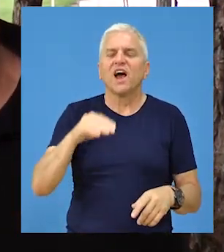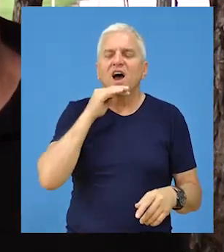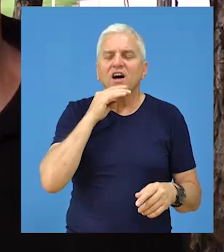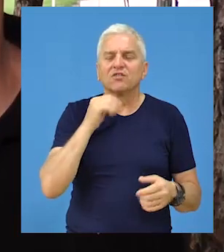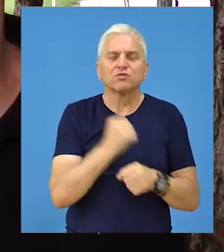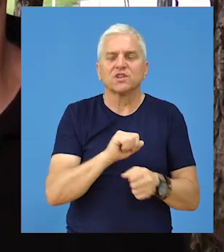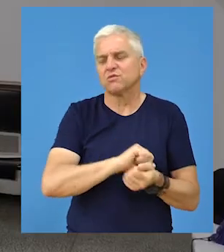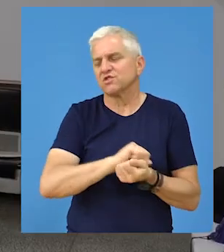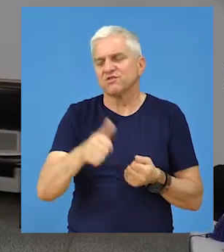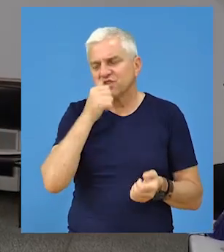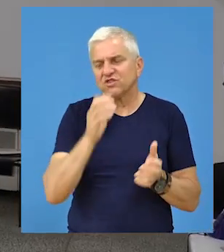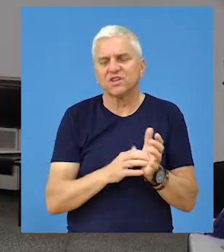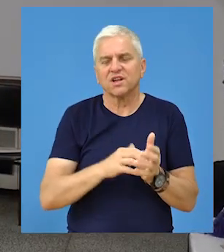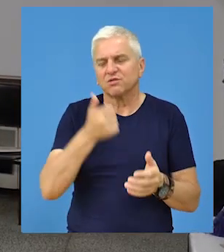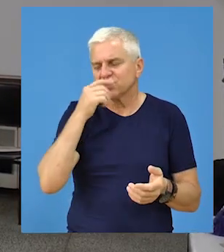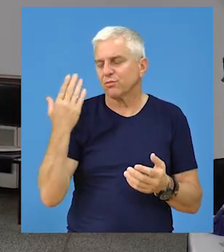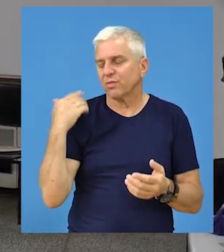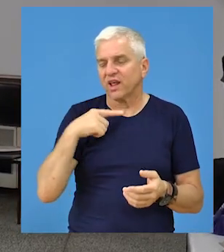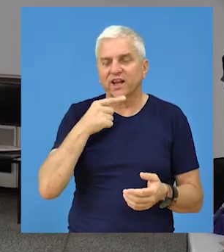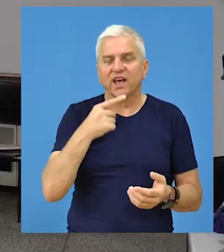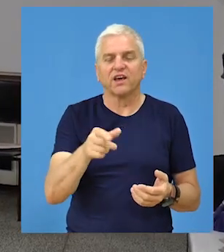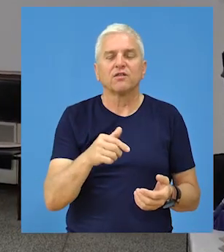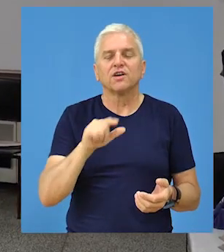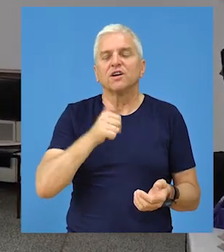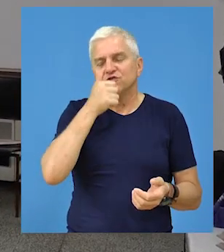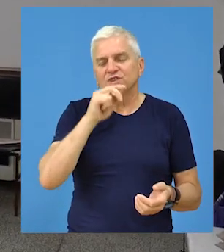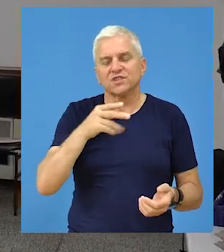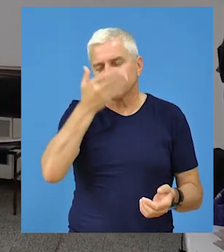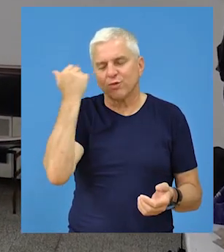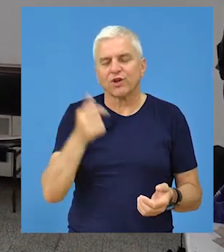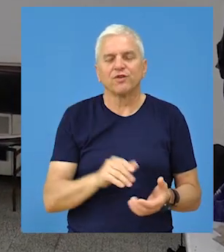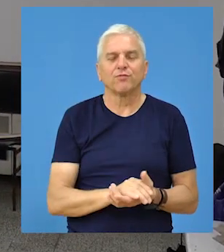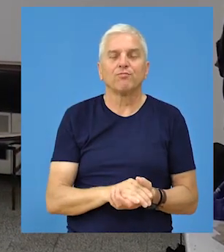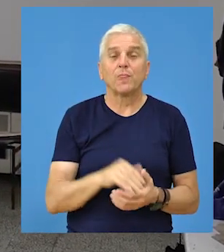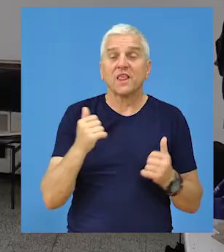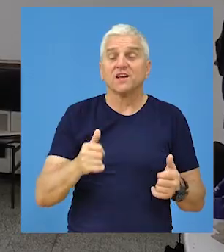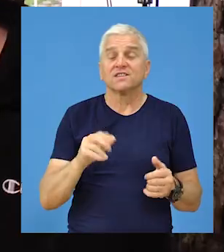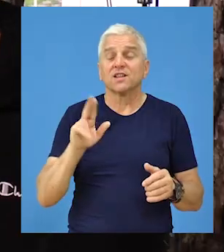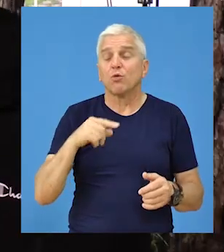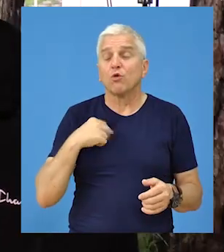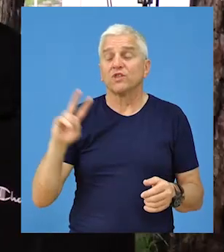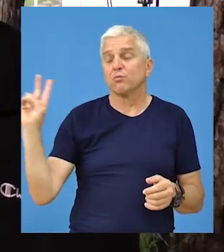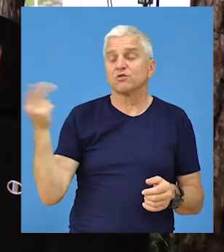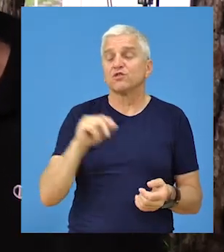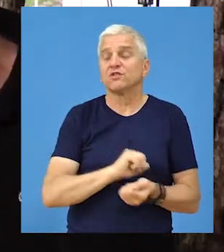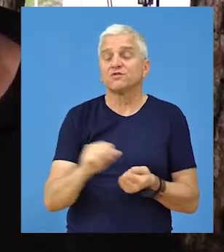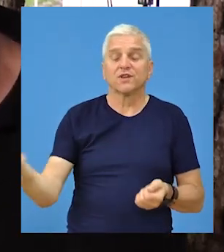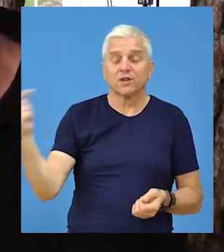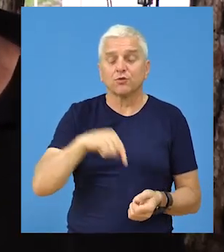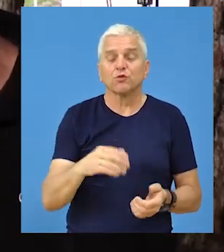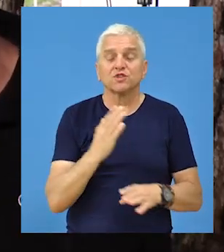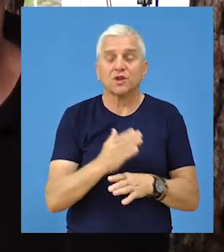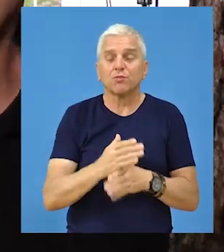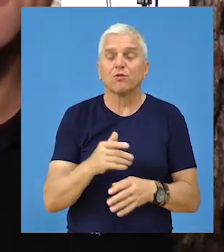polovine avgusta, uradimo i ovo ostalo što sam ja već nabrao i ono što možda sam i zaborio da navedem. Ako je ovo prilika da